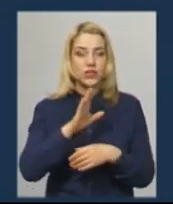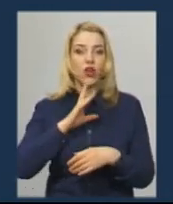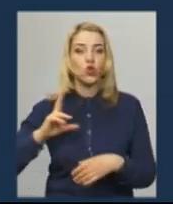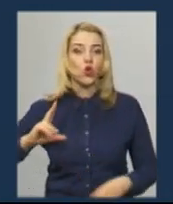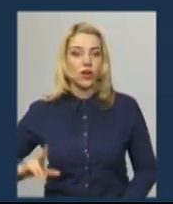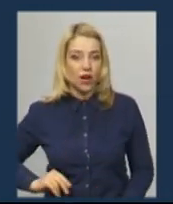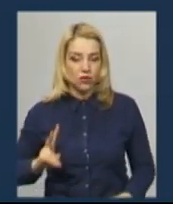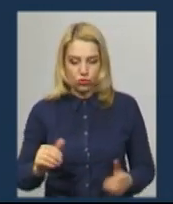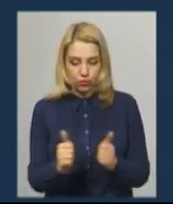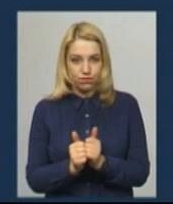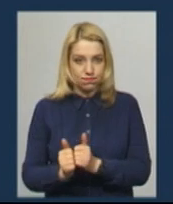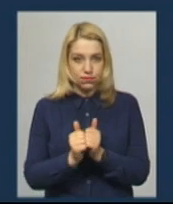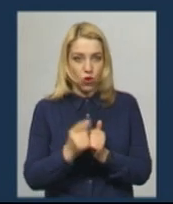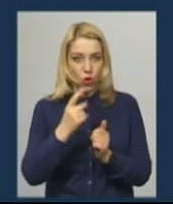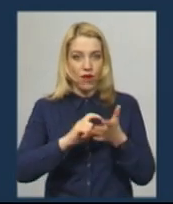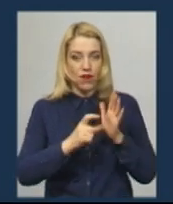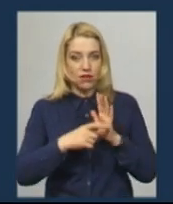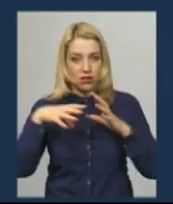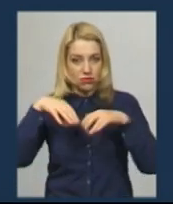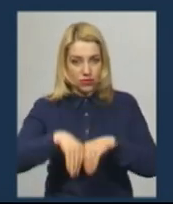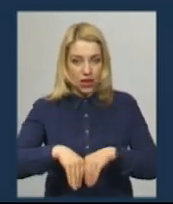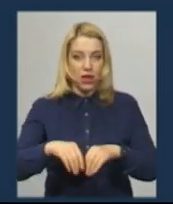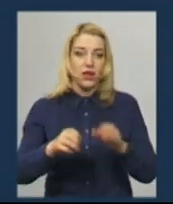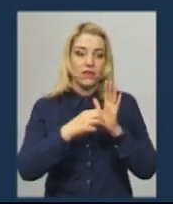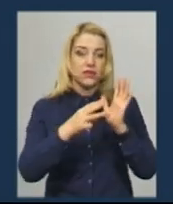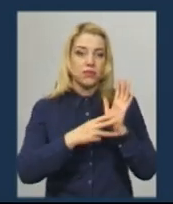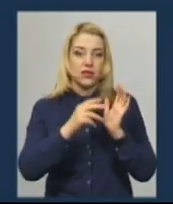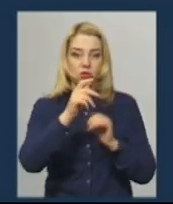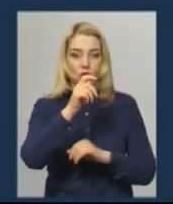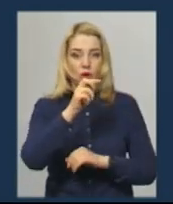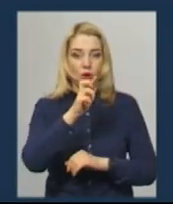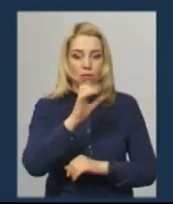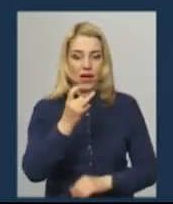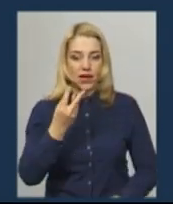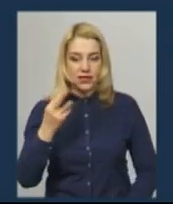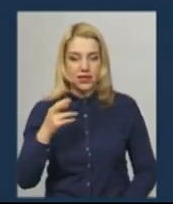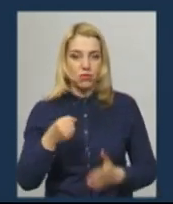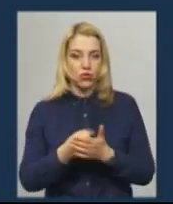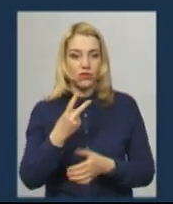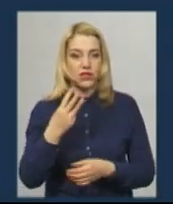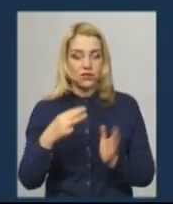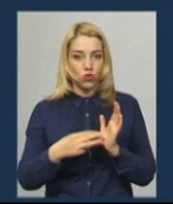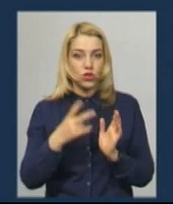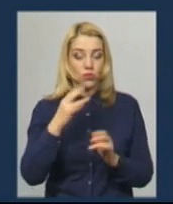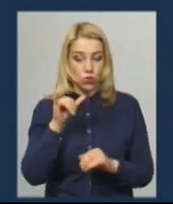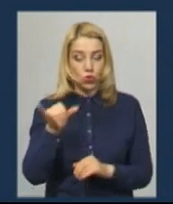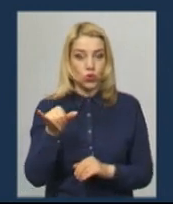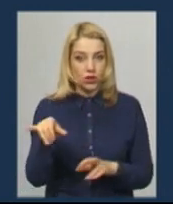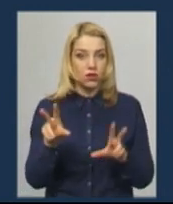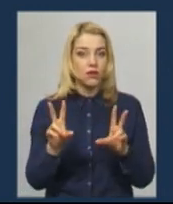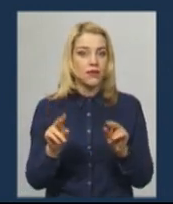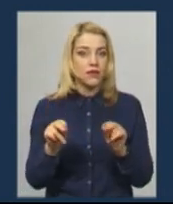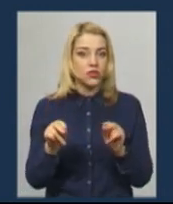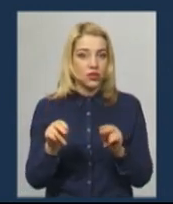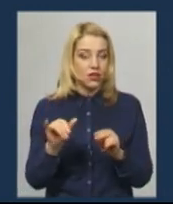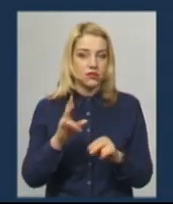мною перебували в одній квартирі з 18 березня по 28-го, продовж 10 дітей. Але в них, на щастя, не